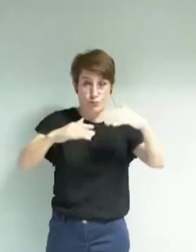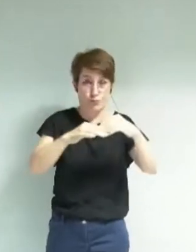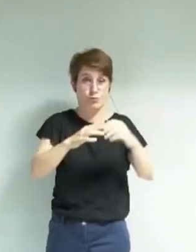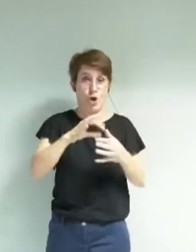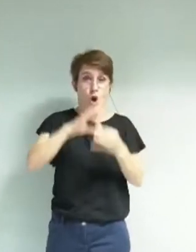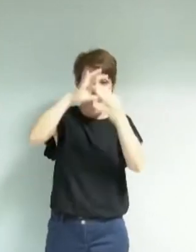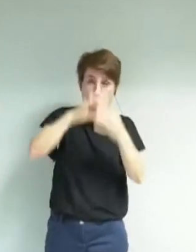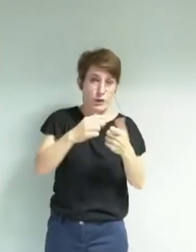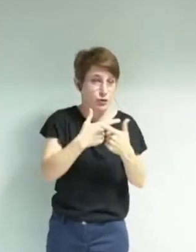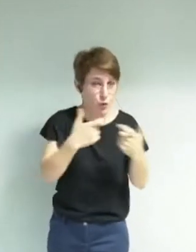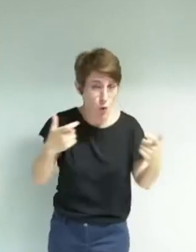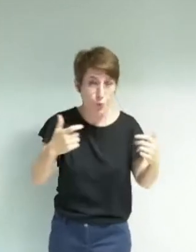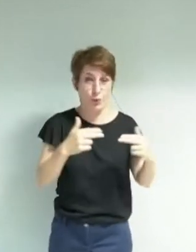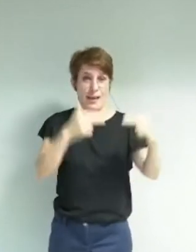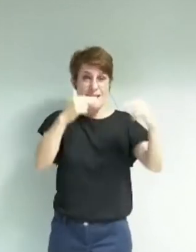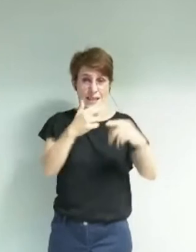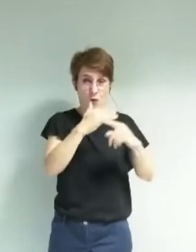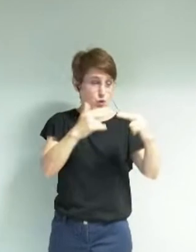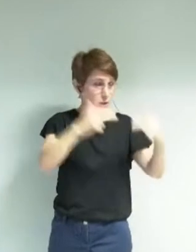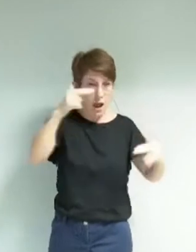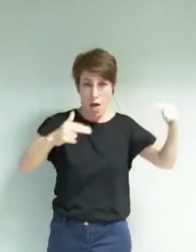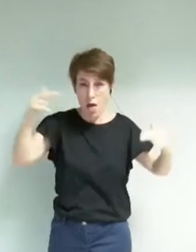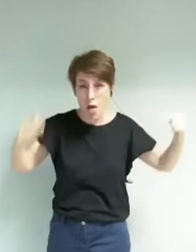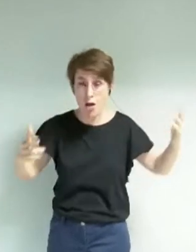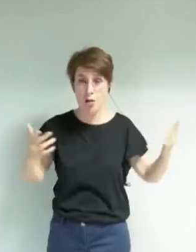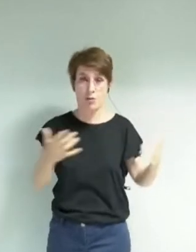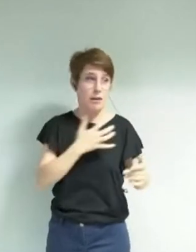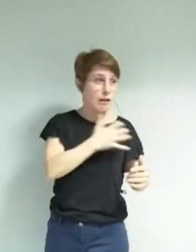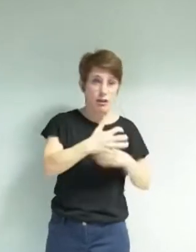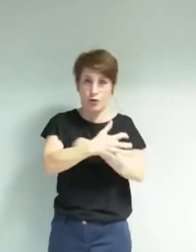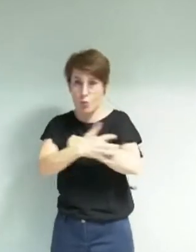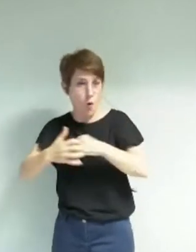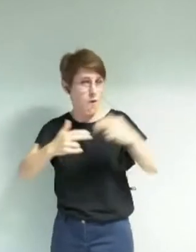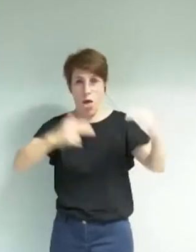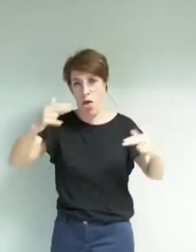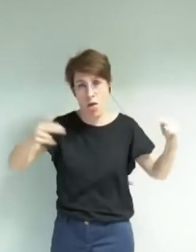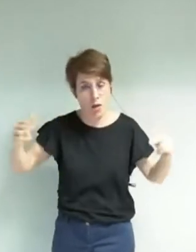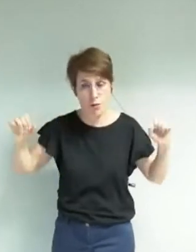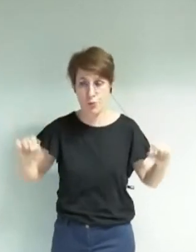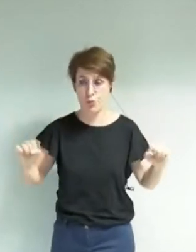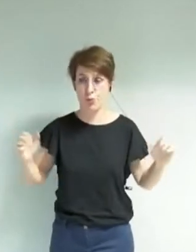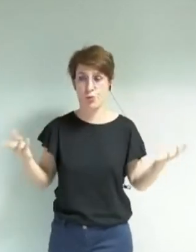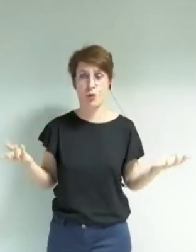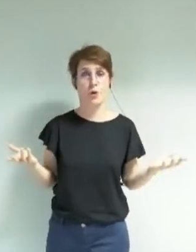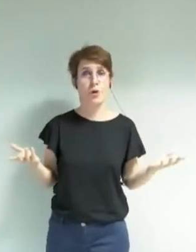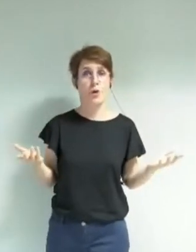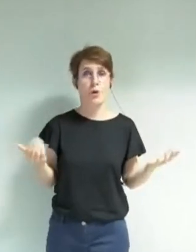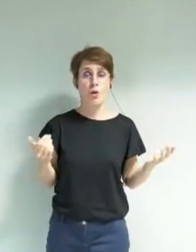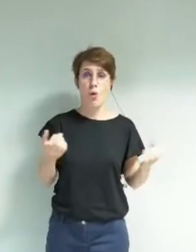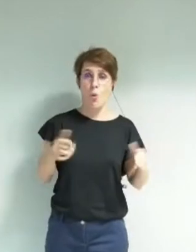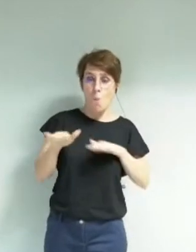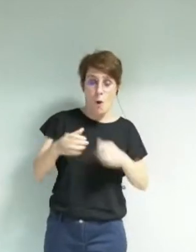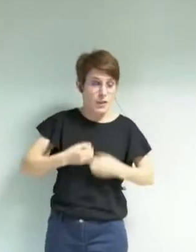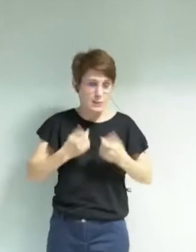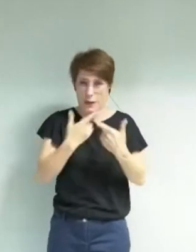tous les statuts sociaux, toutes les richesses, fortune aussi. Il y a tous les modes d'expression,